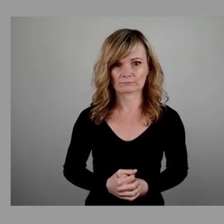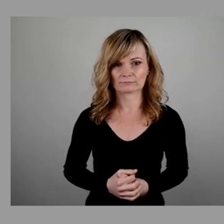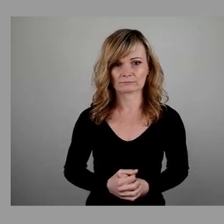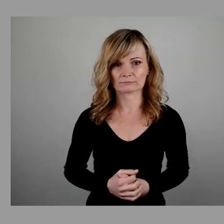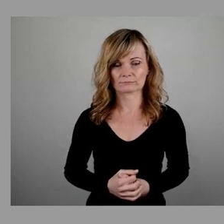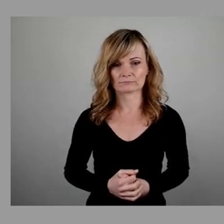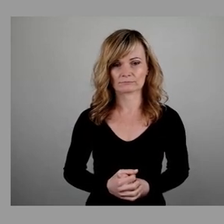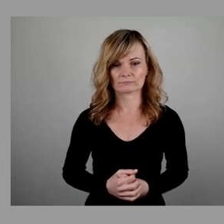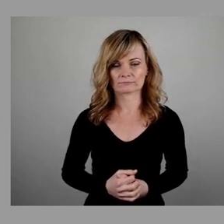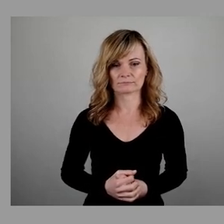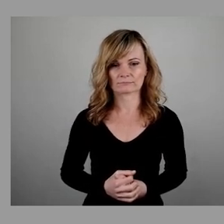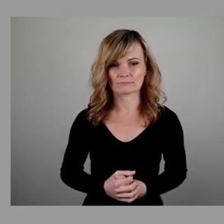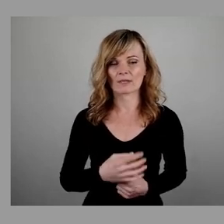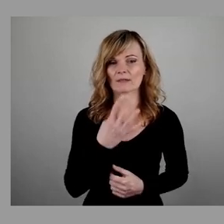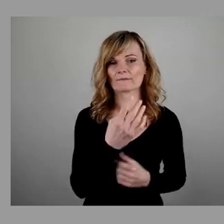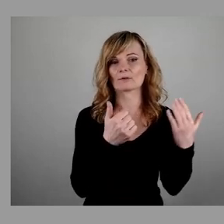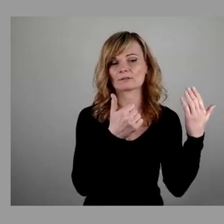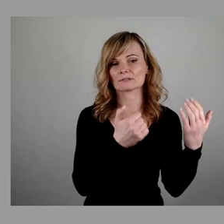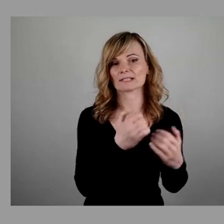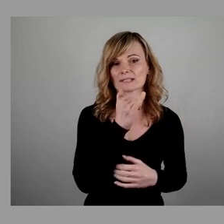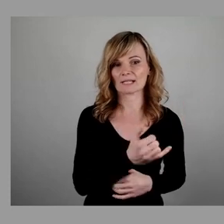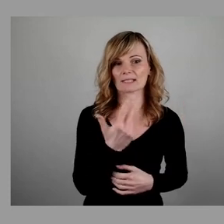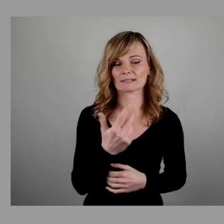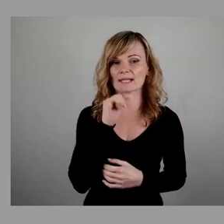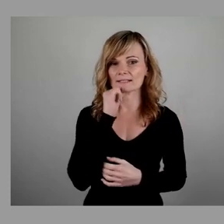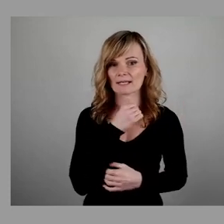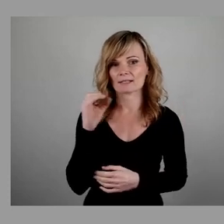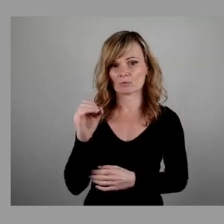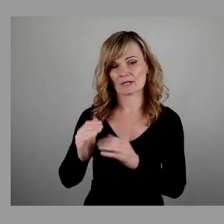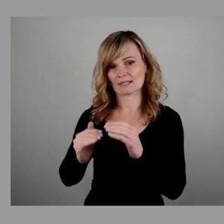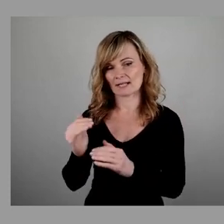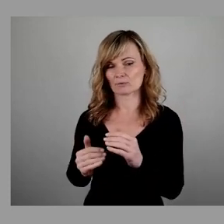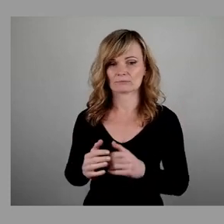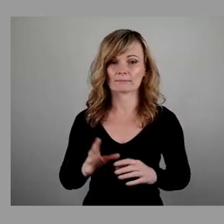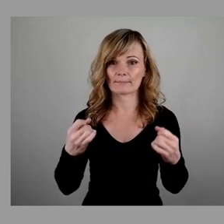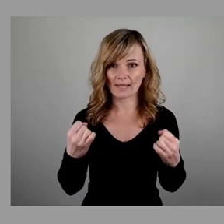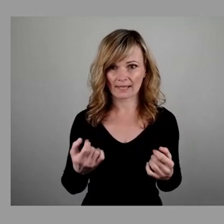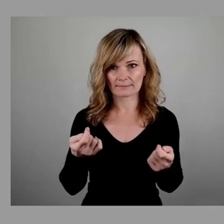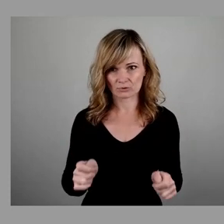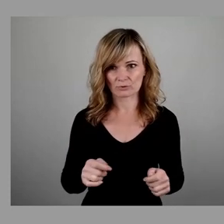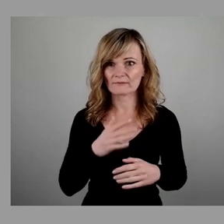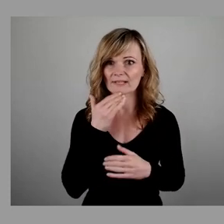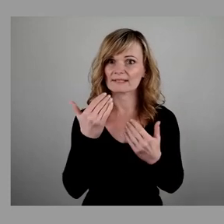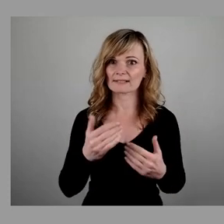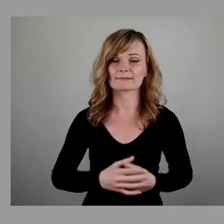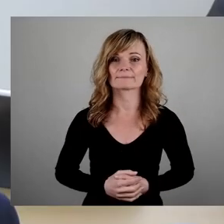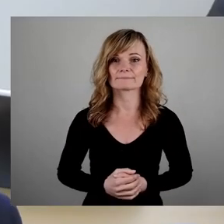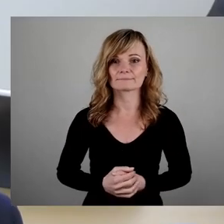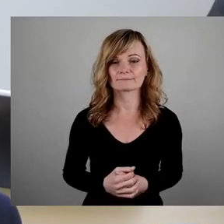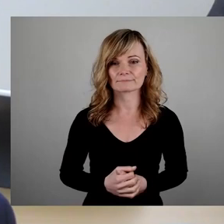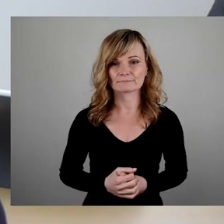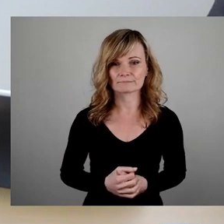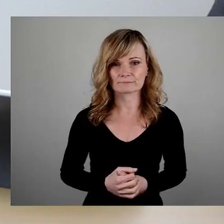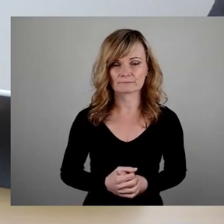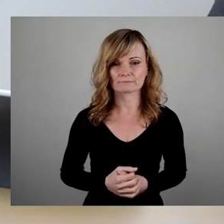Mit 64 Ja 3 Nein Null Enthaltung so mehrheitlich beschlossen. Vielen Dank und wir würden